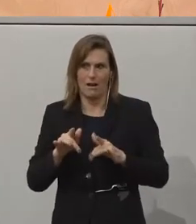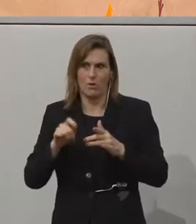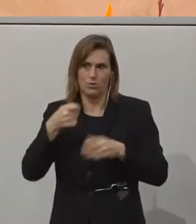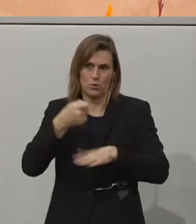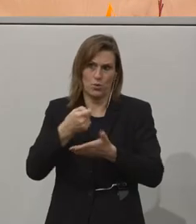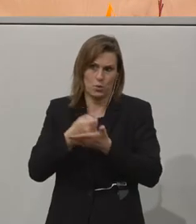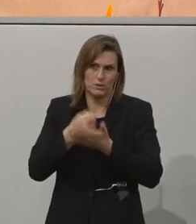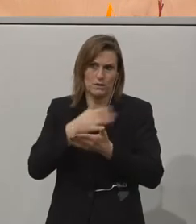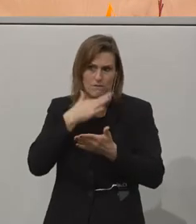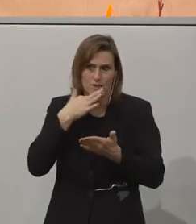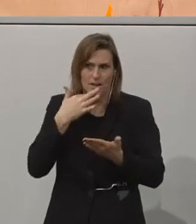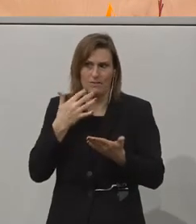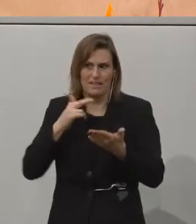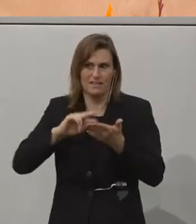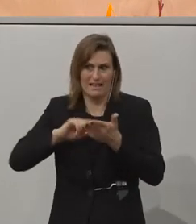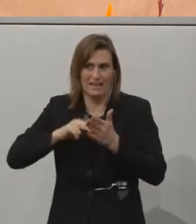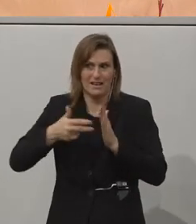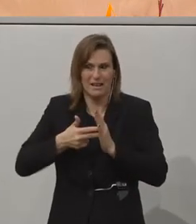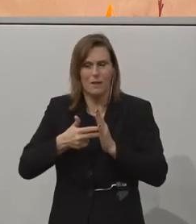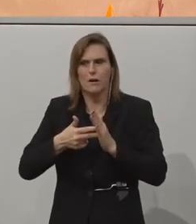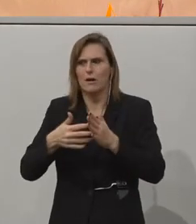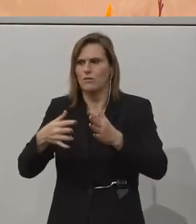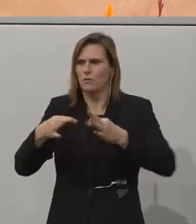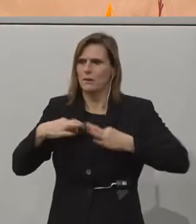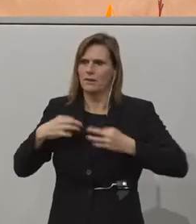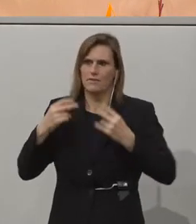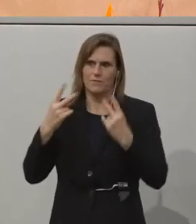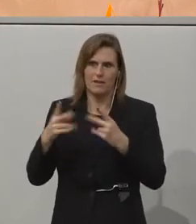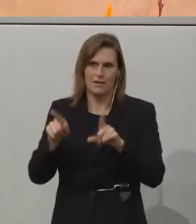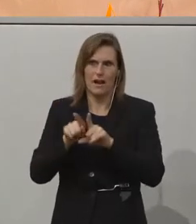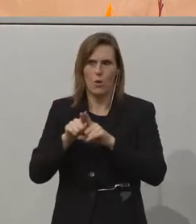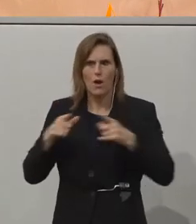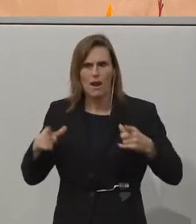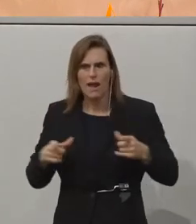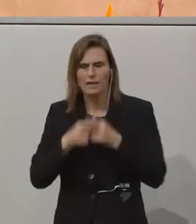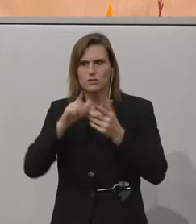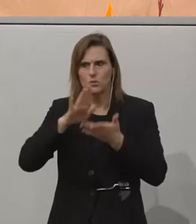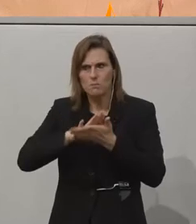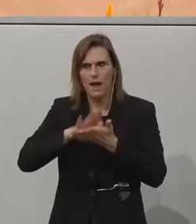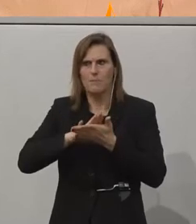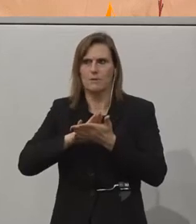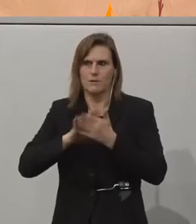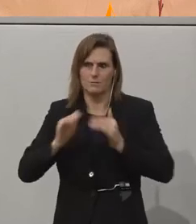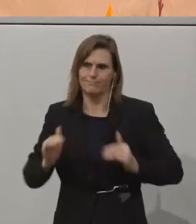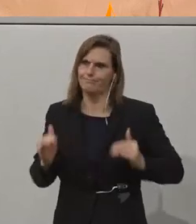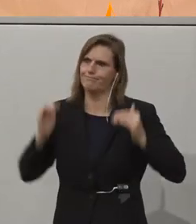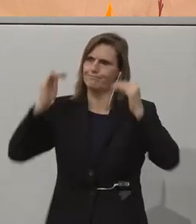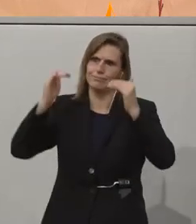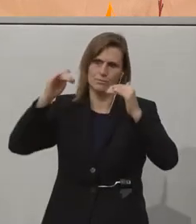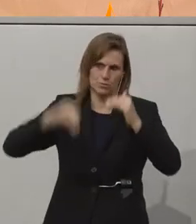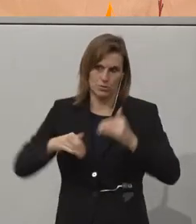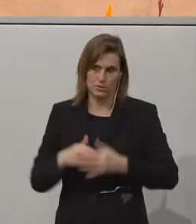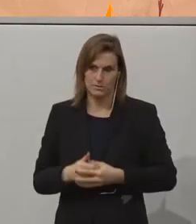auch eine Menge Geld. Aber das war uns ein ganz großes Anliegen, dass wir unsere Leistungsfähigkeit deutlich verbessern können.